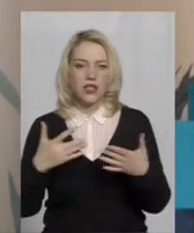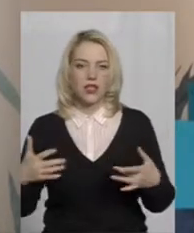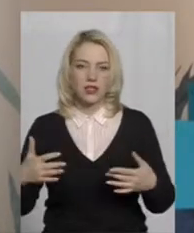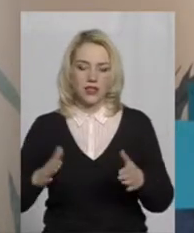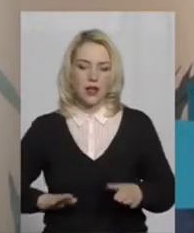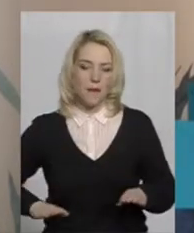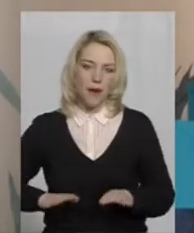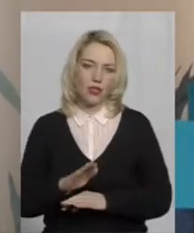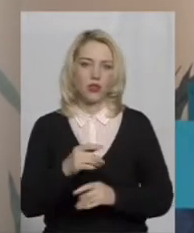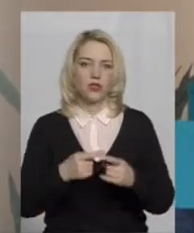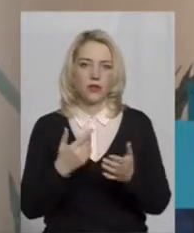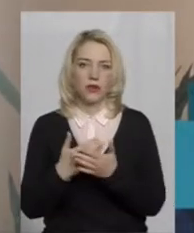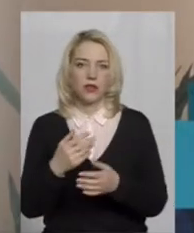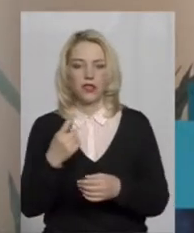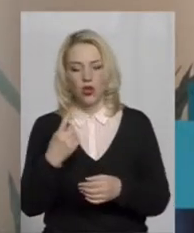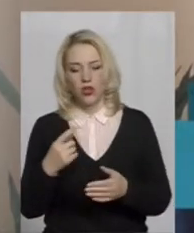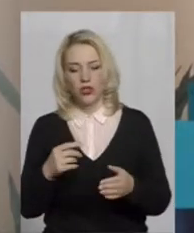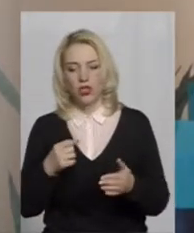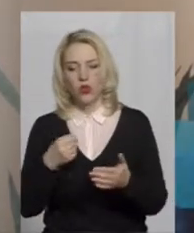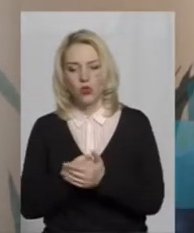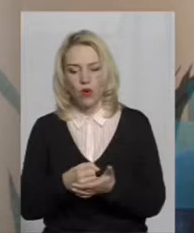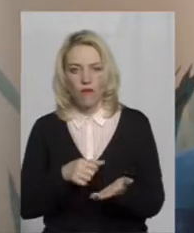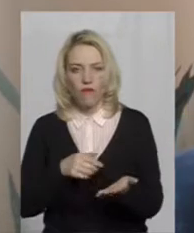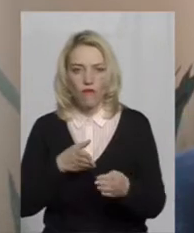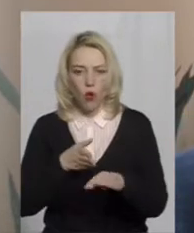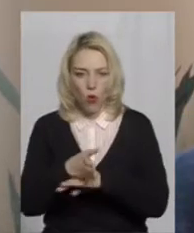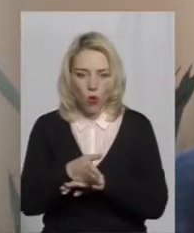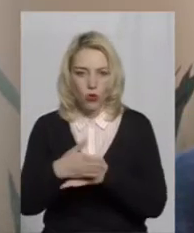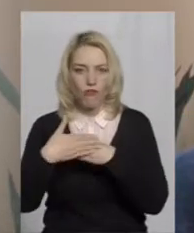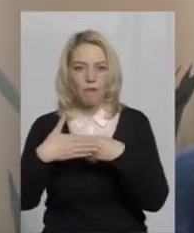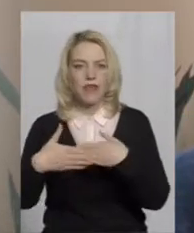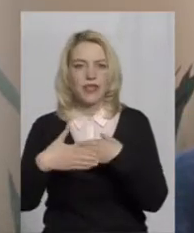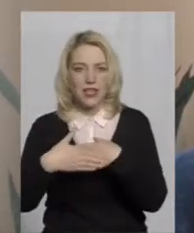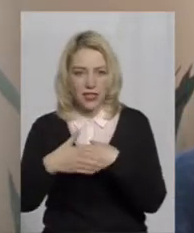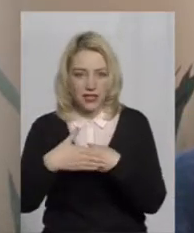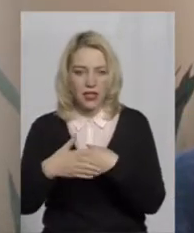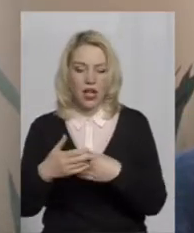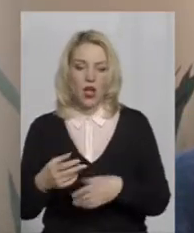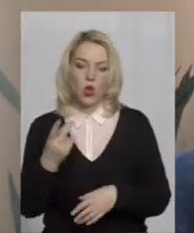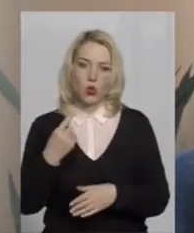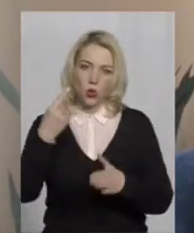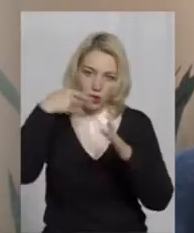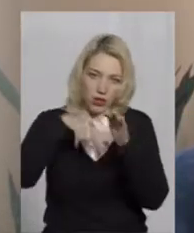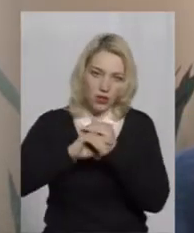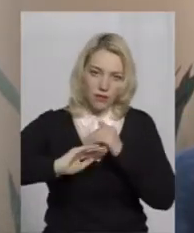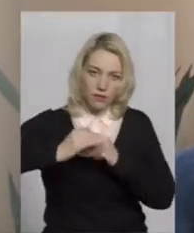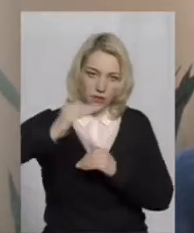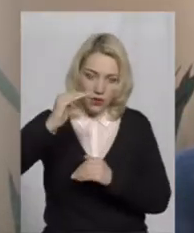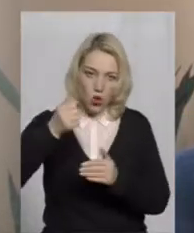Одні стали до входу в під'їзд, другі стали в самому під'їзді, до ліфта.